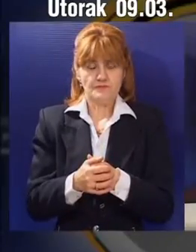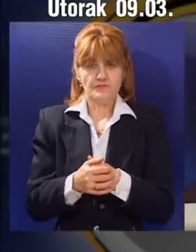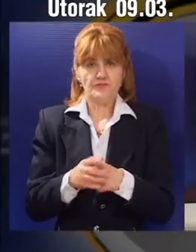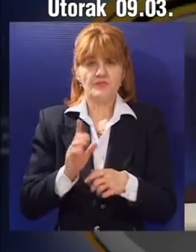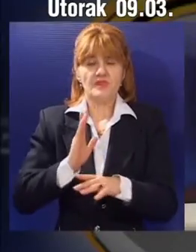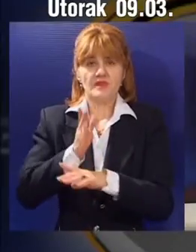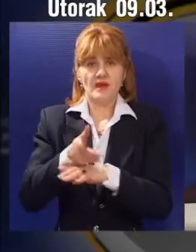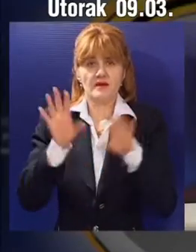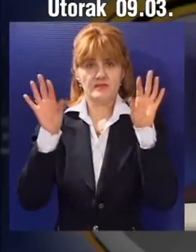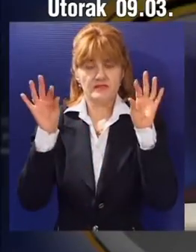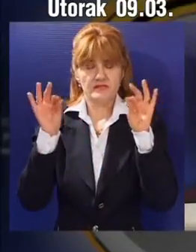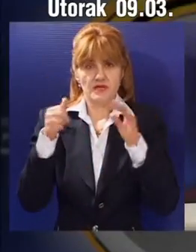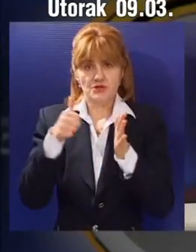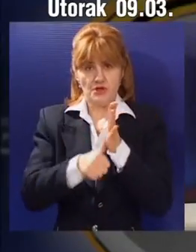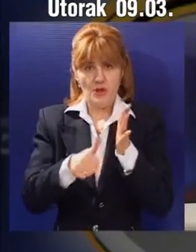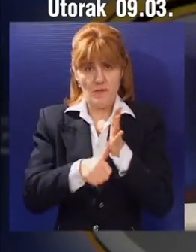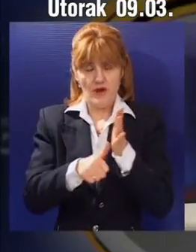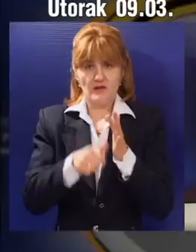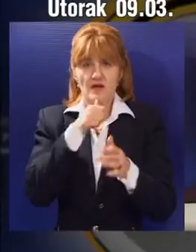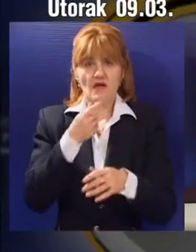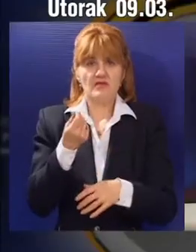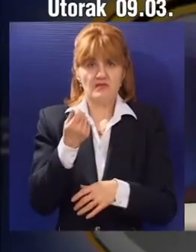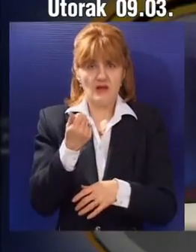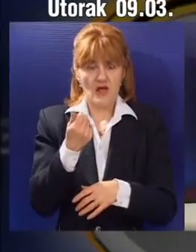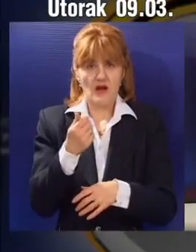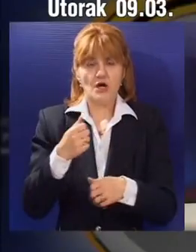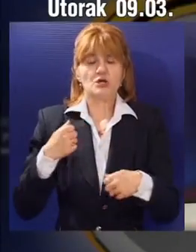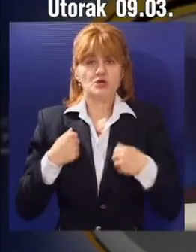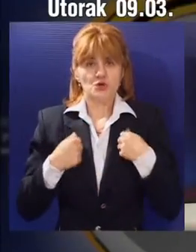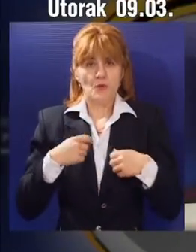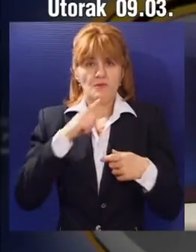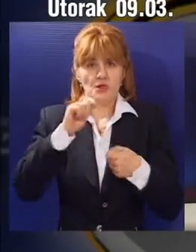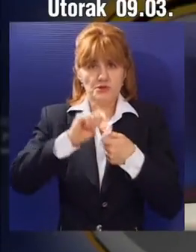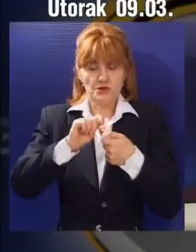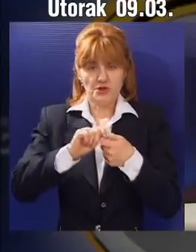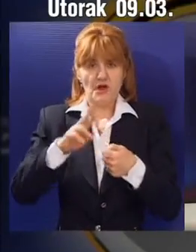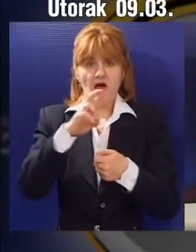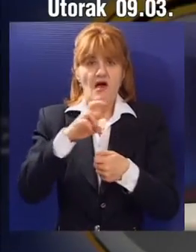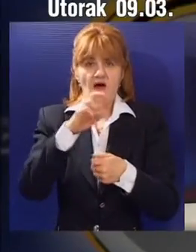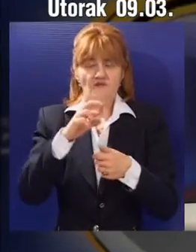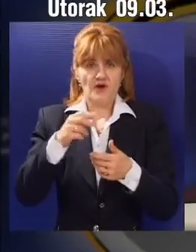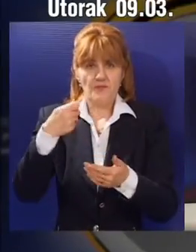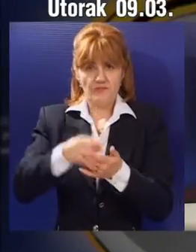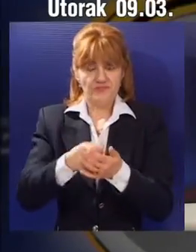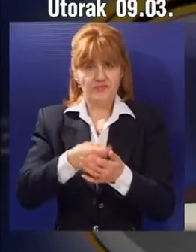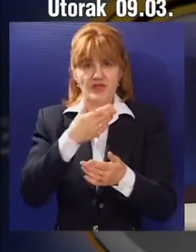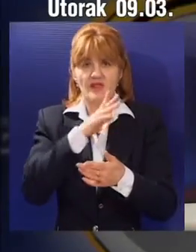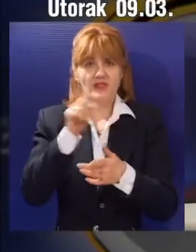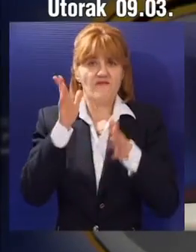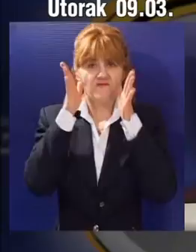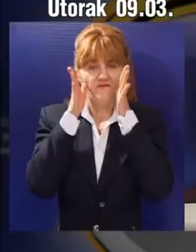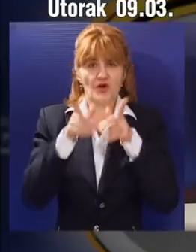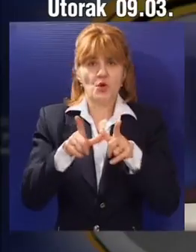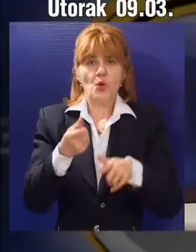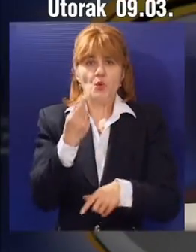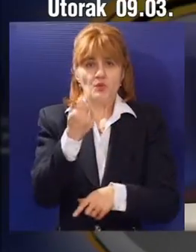Tek svaki deseti štedni ulog u bankama je dinarski. Subotičani koji štede, štede u evrima jer nemaju poverenja u dinar. Iako su